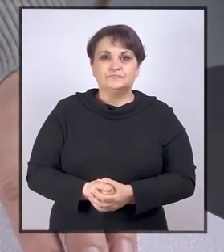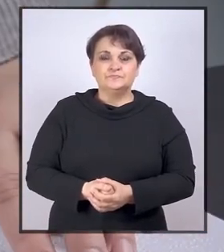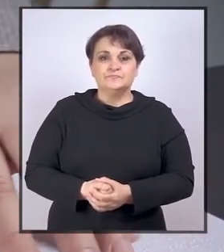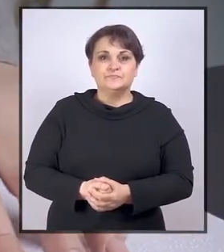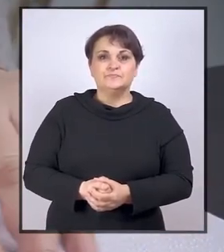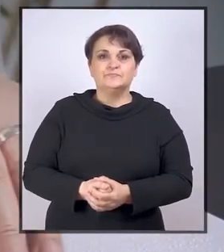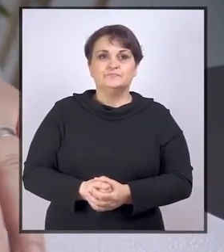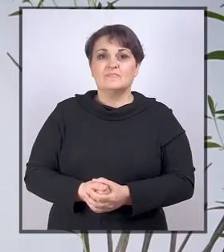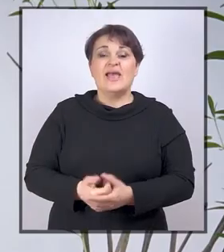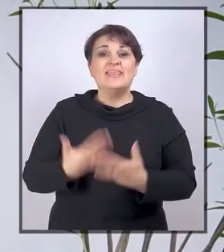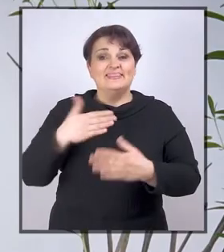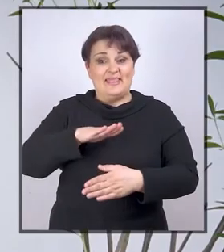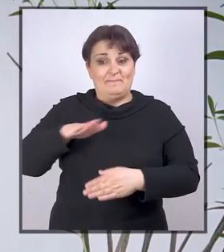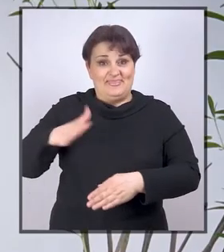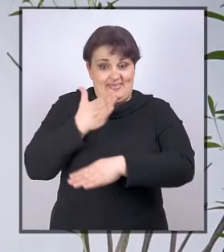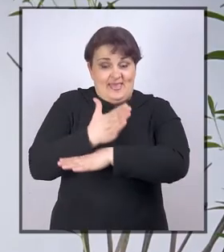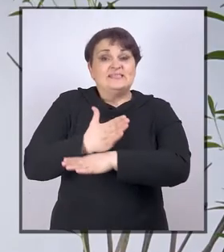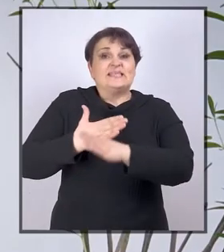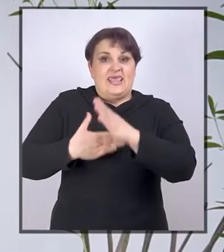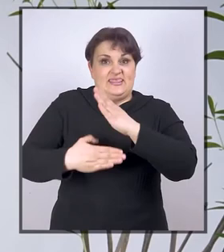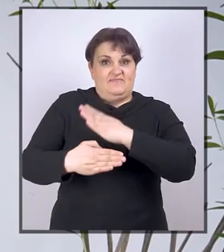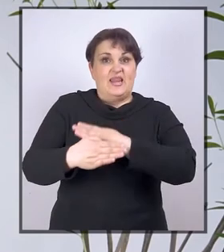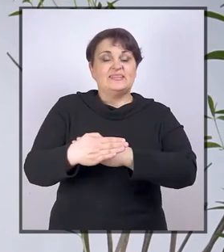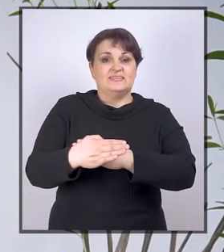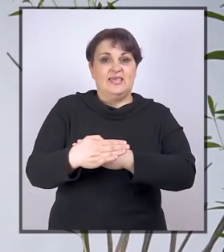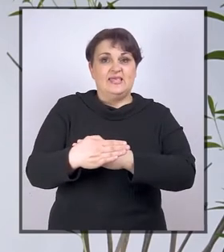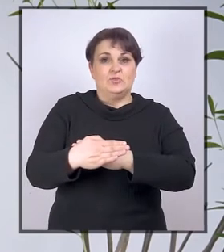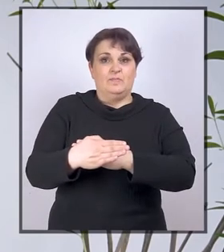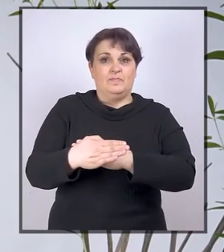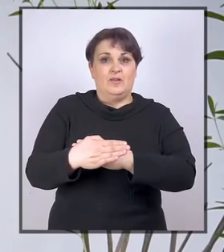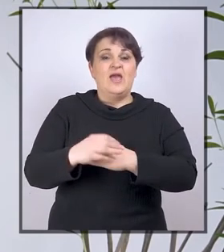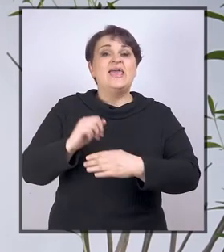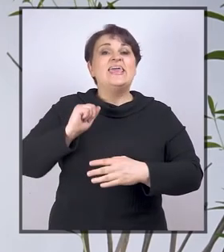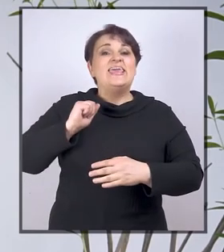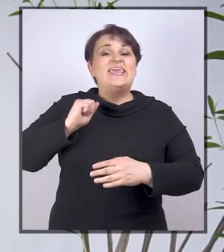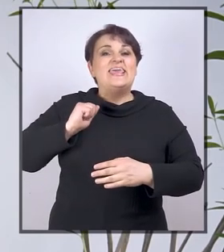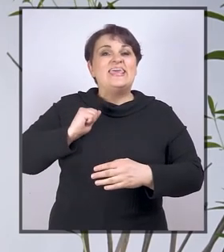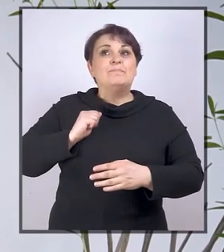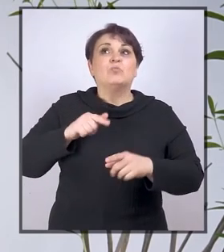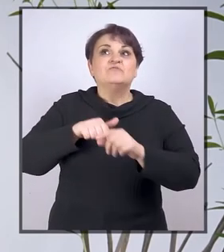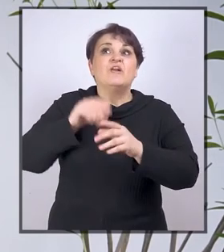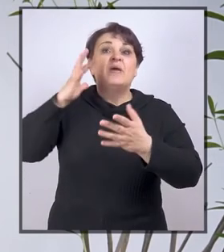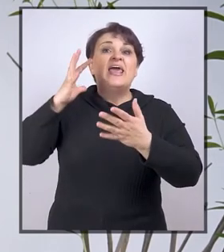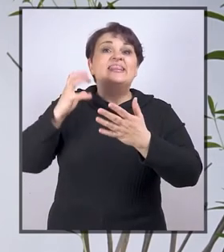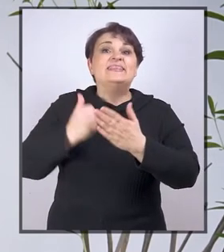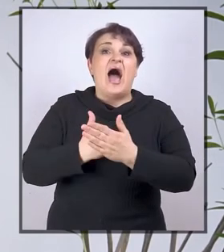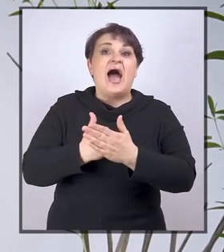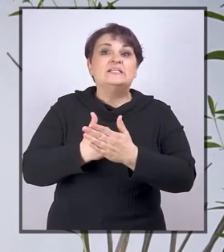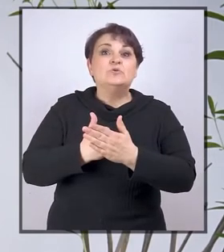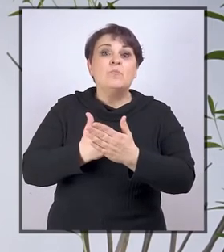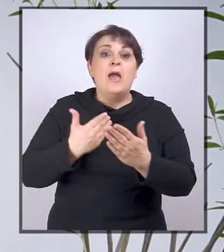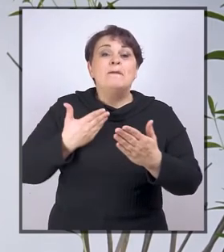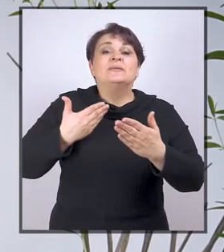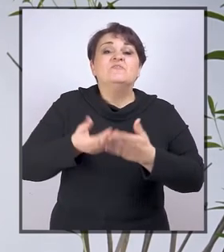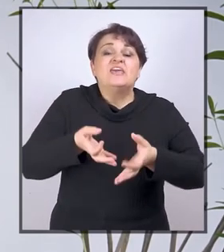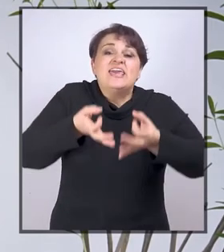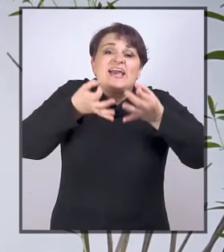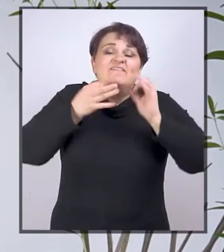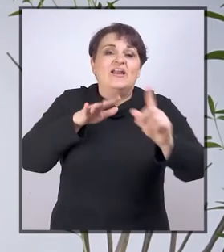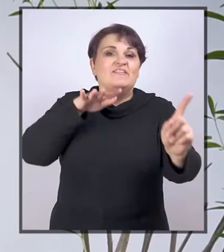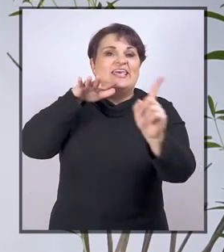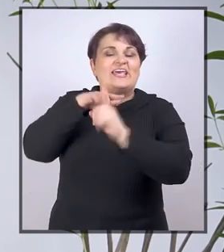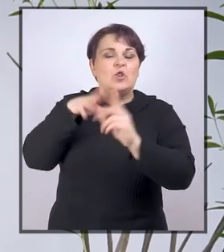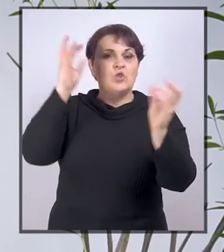Da bi dijete sa invaliditetom imalo, ostvarilo pristup kvalitetnom